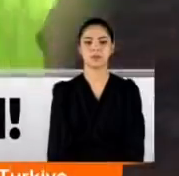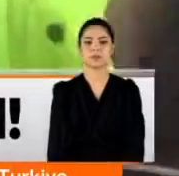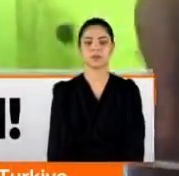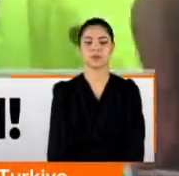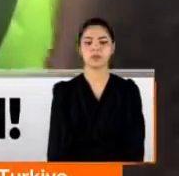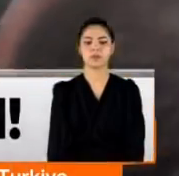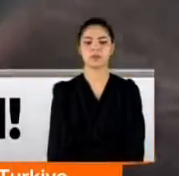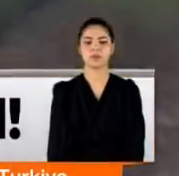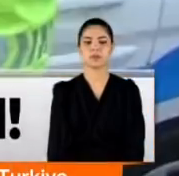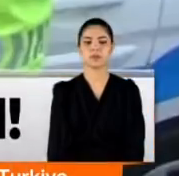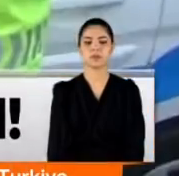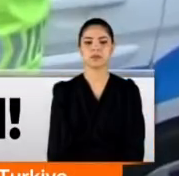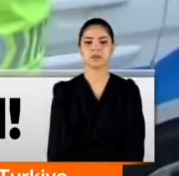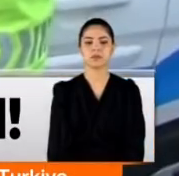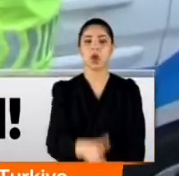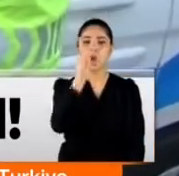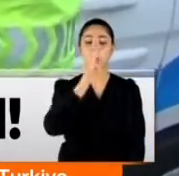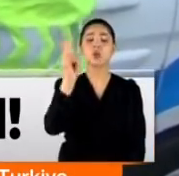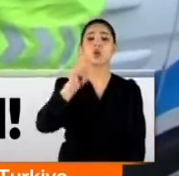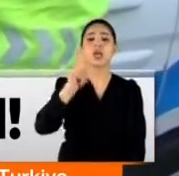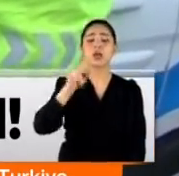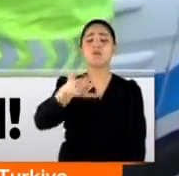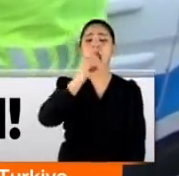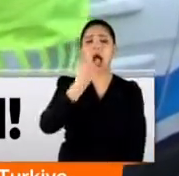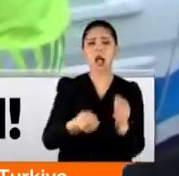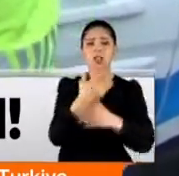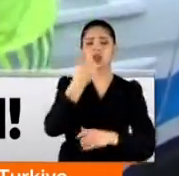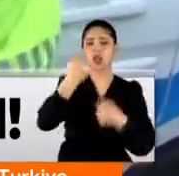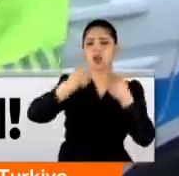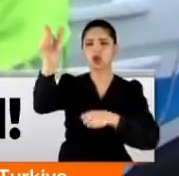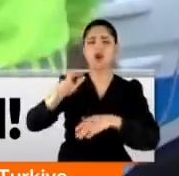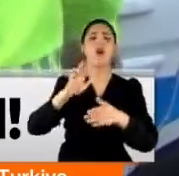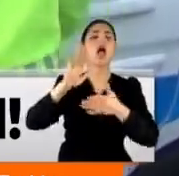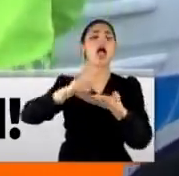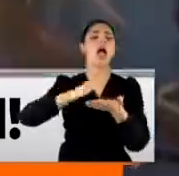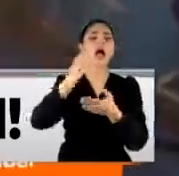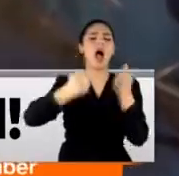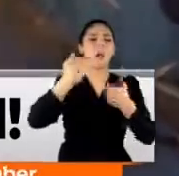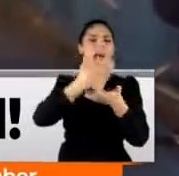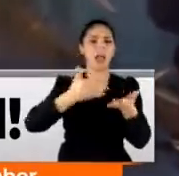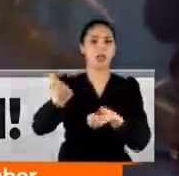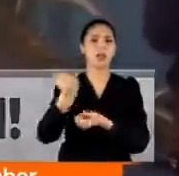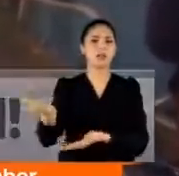Kamera kayıtları var gazetecilerde. 322 promil alkollü çıkan sürücünün ehliyetine el konuldu.